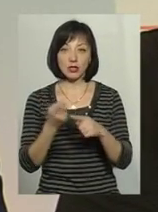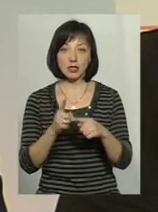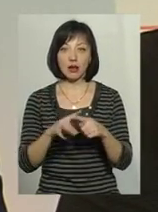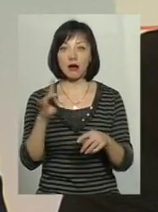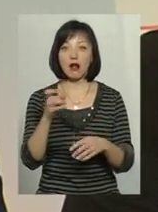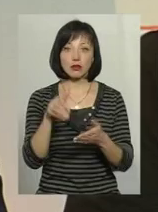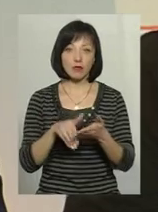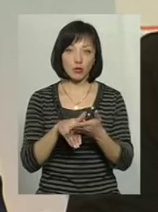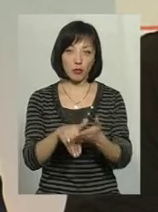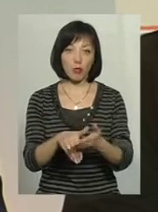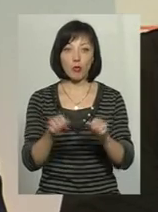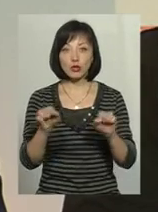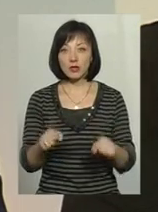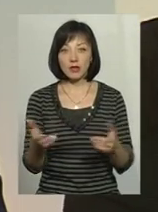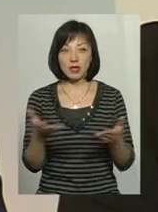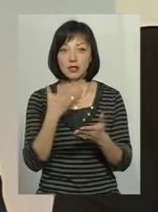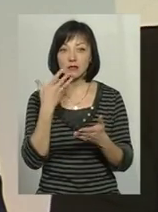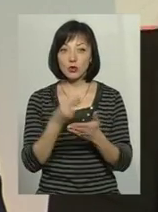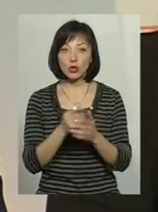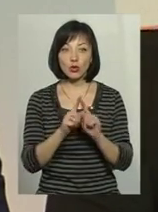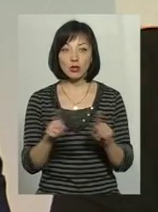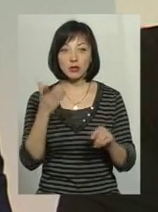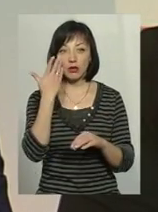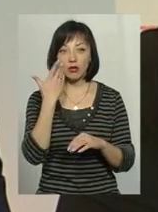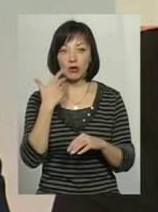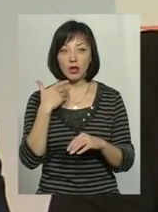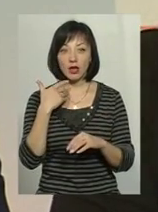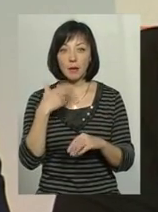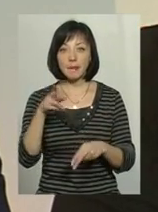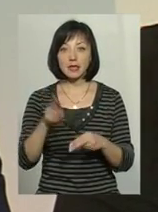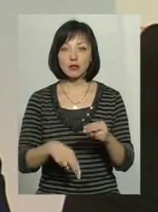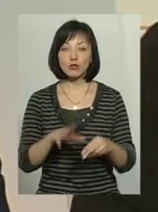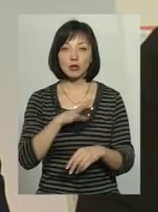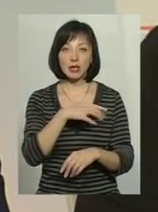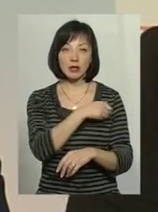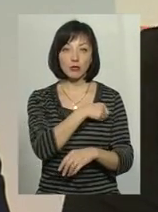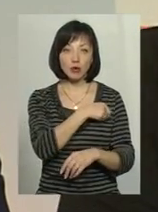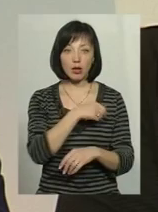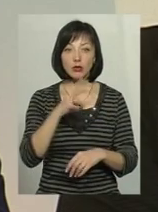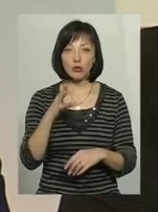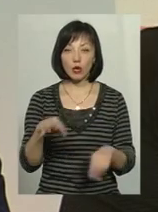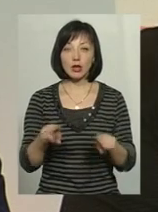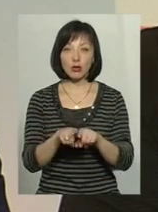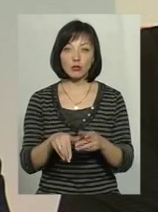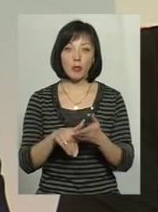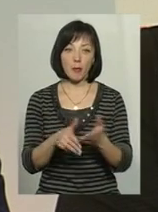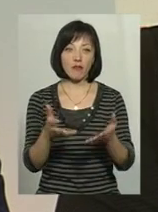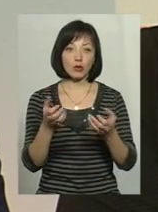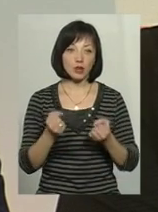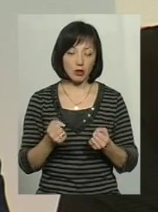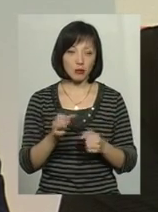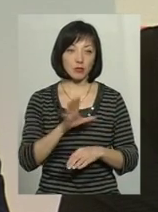одноразова допомога. Можливо, там якісь свої нюанси є, коли вони перестають бути депутатами. Але от таку допомогу він отримував.